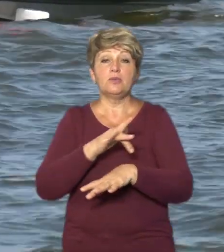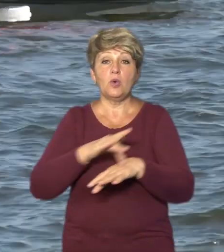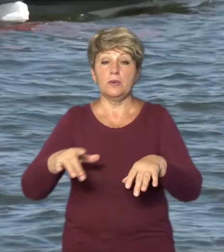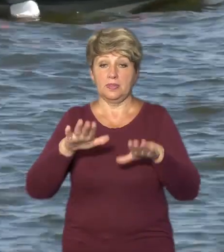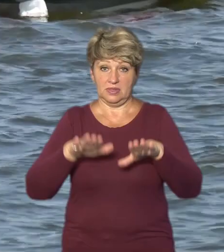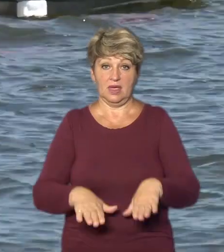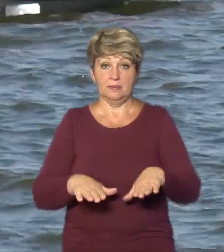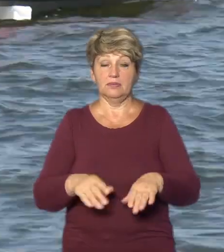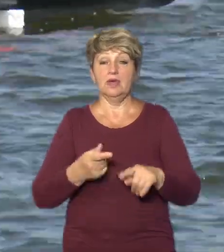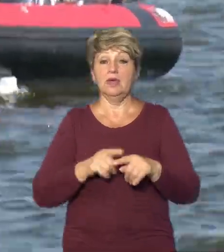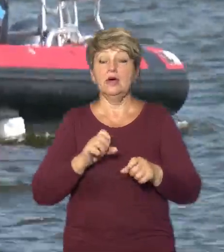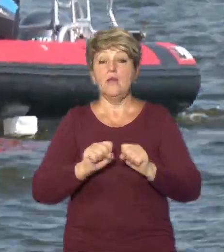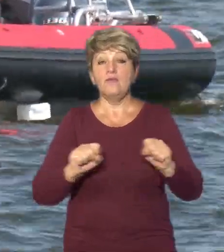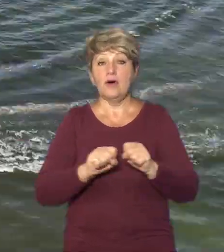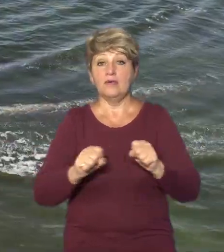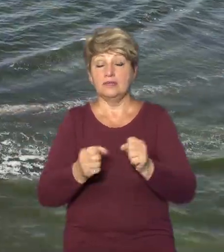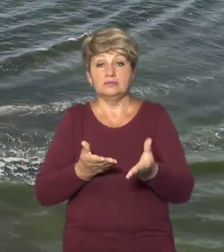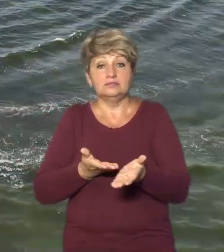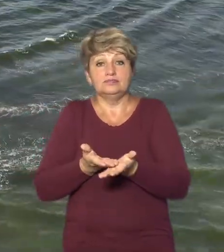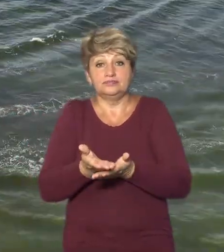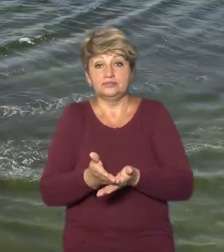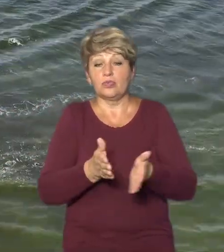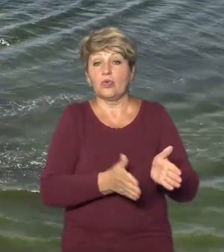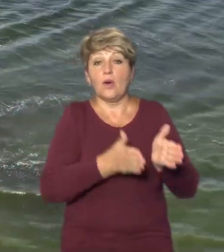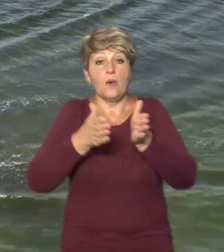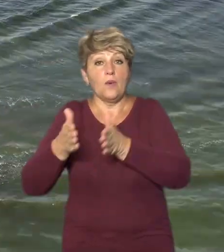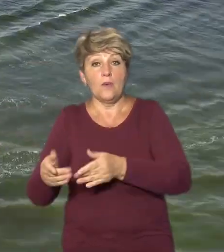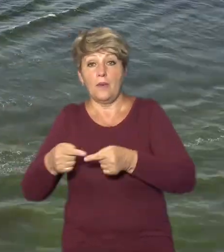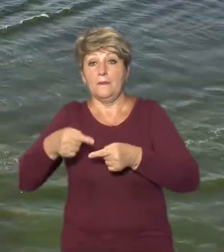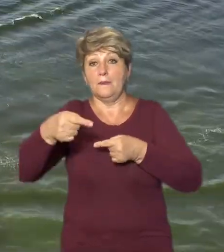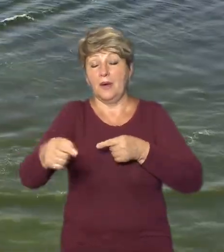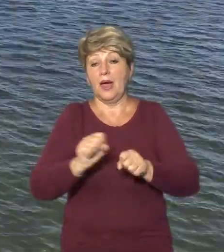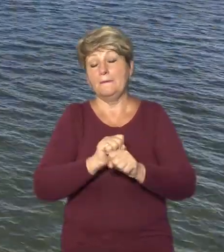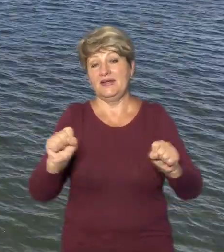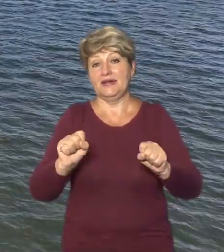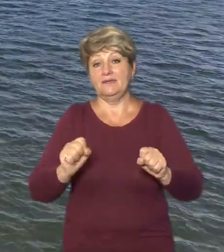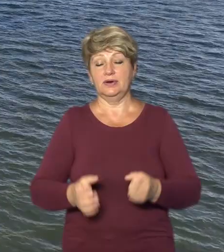місці. Закладають вибухівку, від'їжджають на безпечну відстань і підривають.